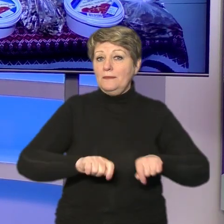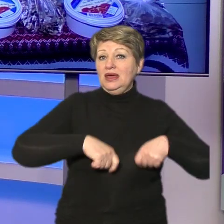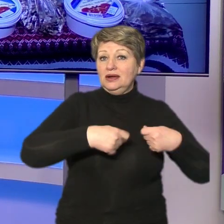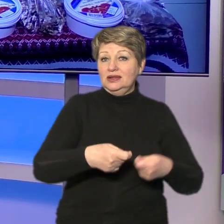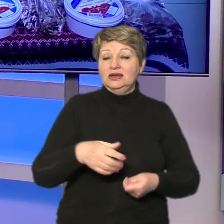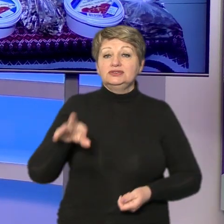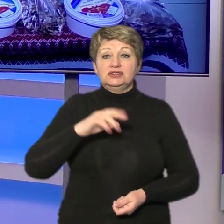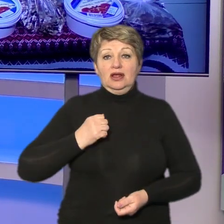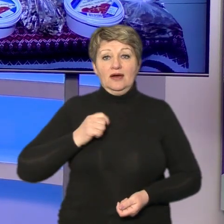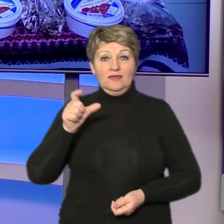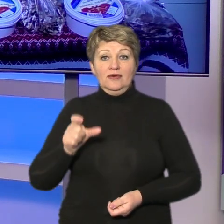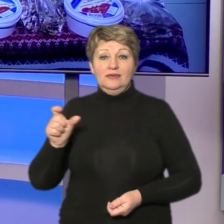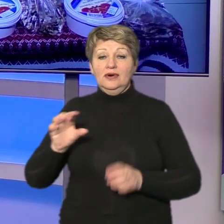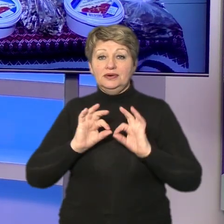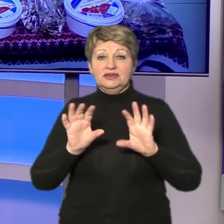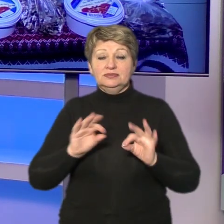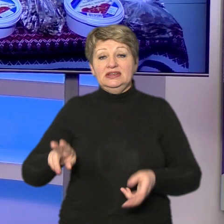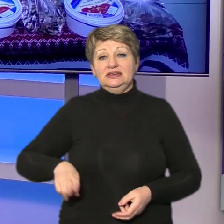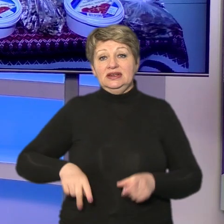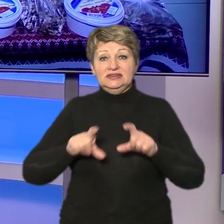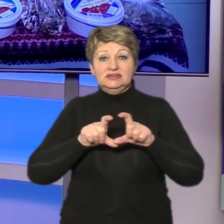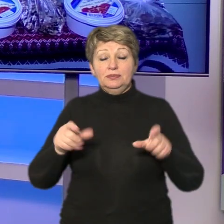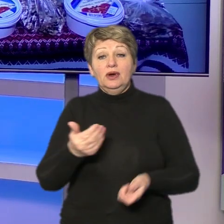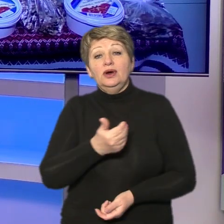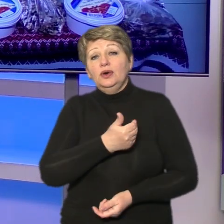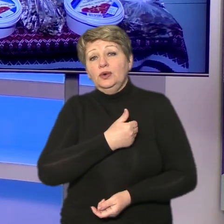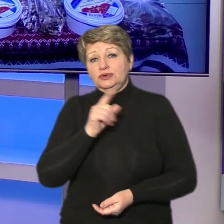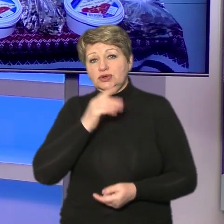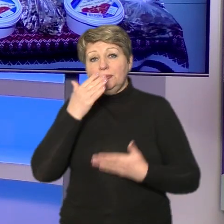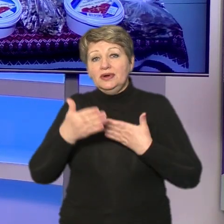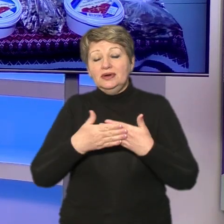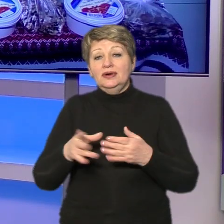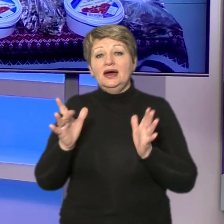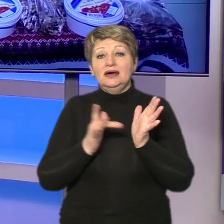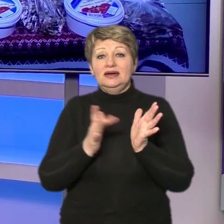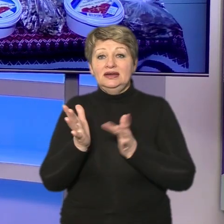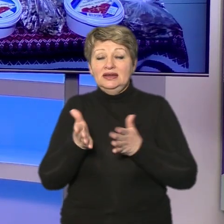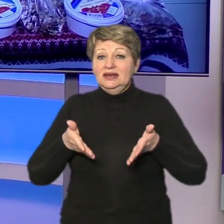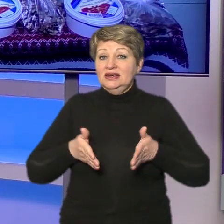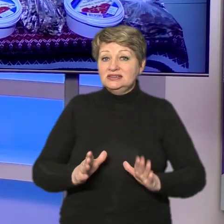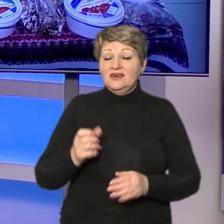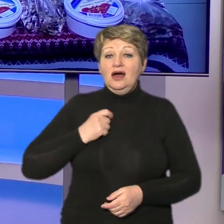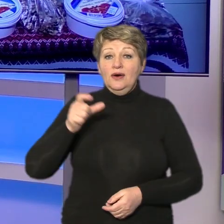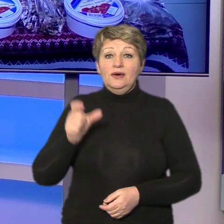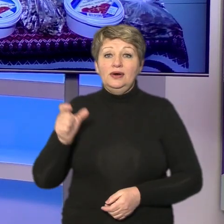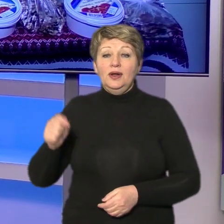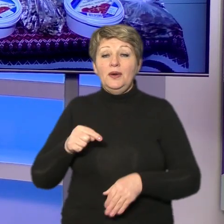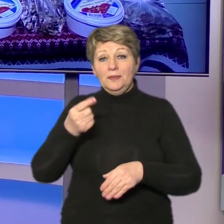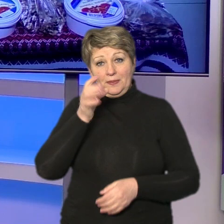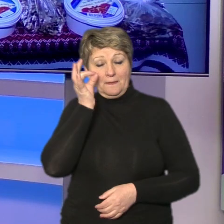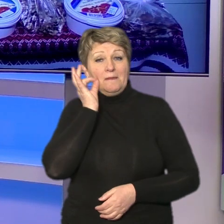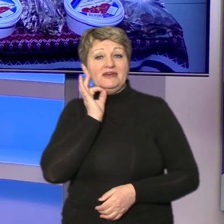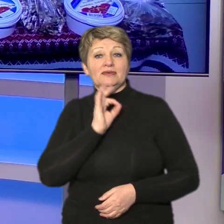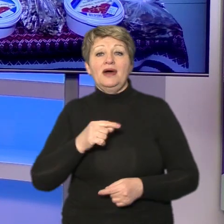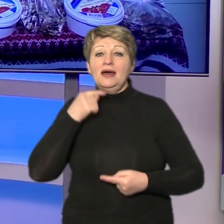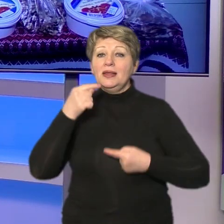розповідає директорка закладу Людмила Шарапа каже хочуть аби напередодні різдва воїни відчули домашню атмосферу і посмакували традиційними